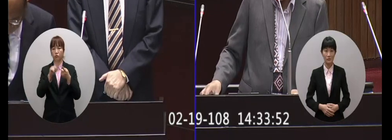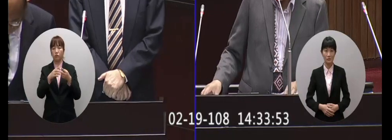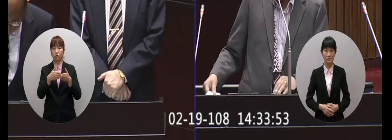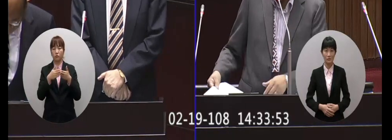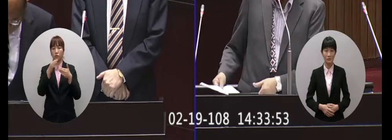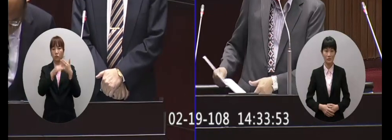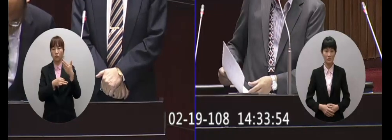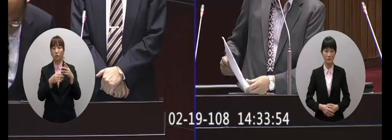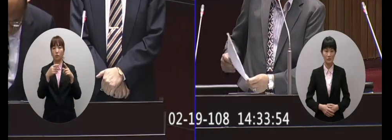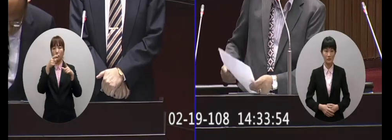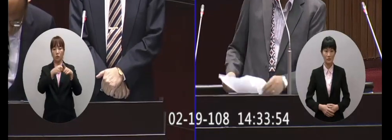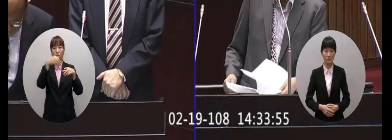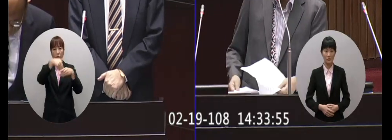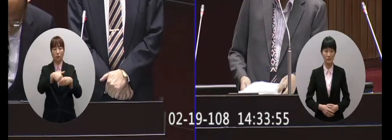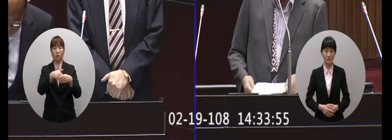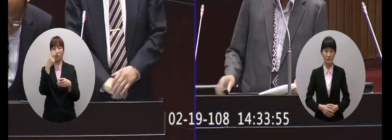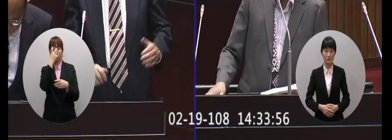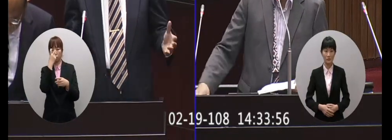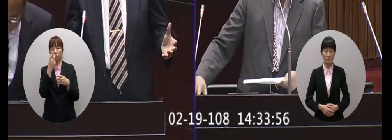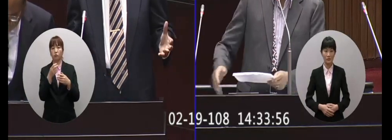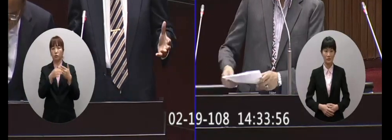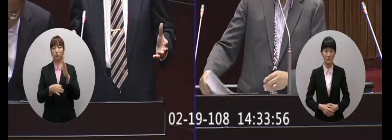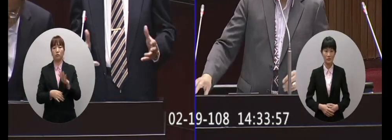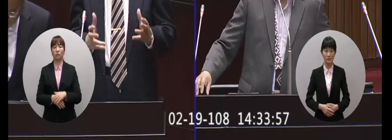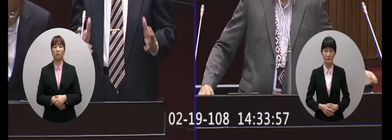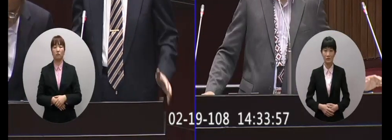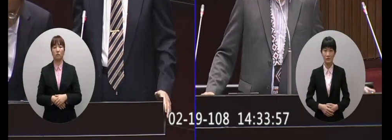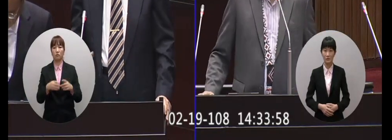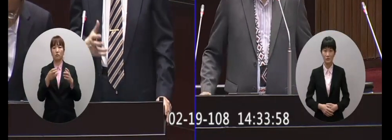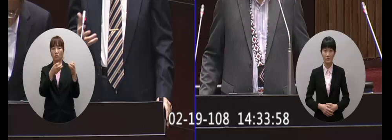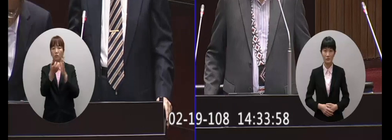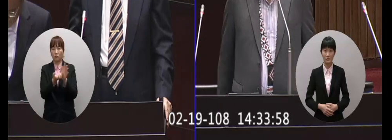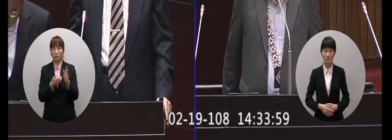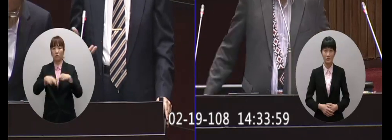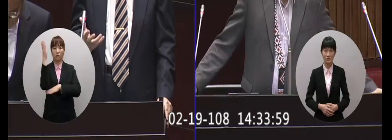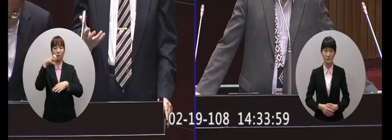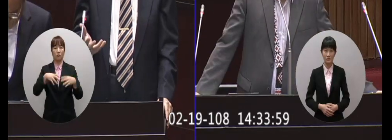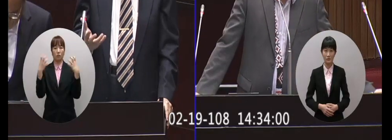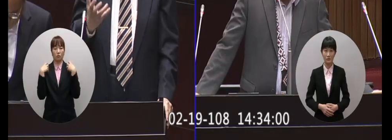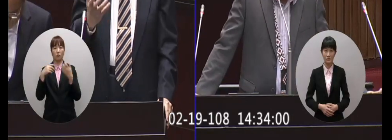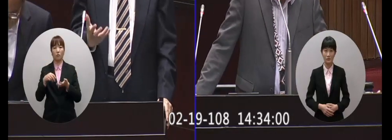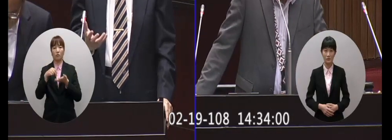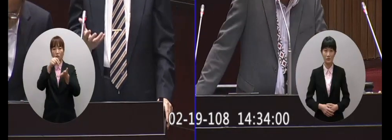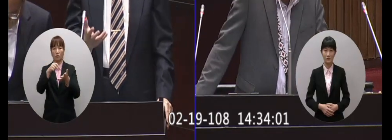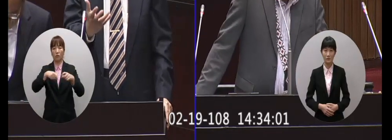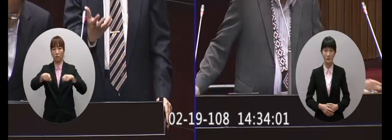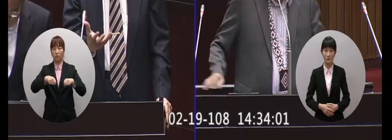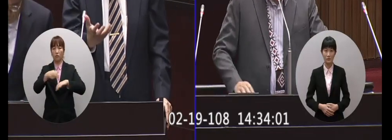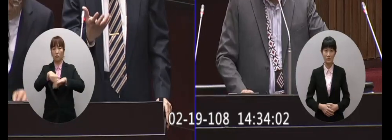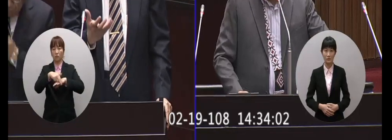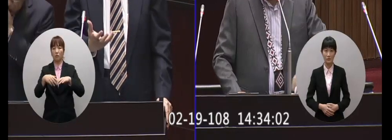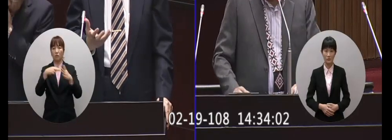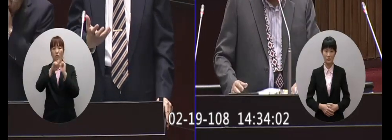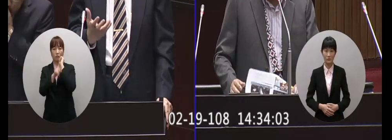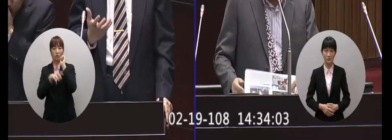所謂的雙公投的這樣的一個監督機制也就是要談判前由行政院提出談判計畫經